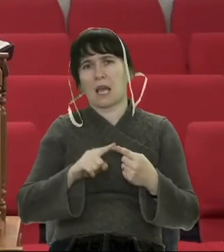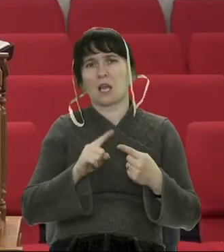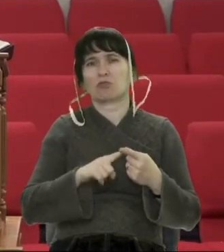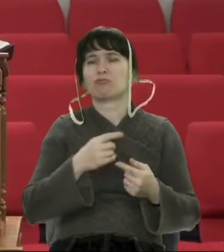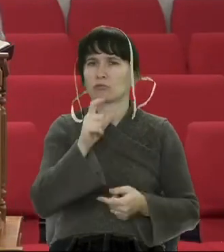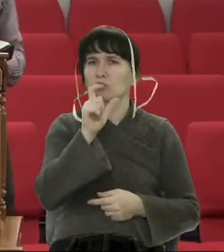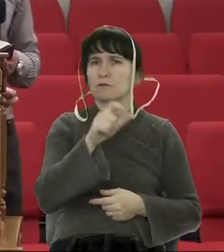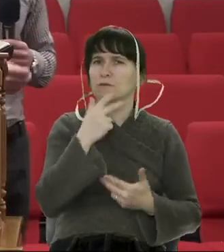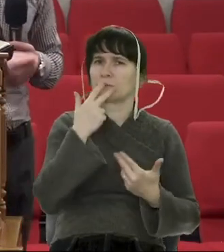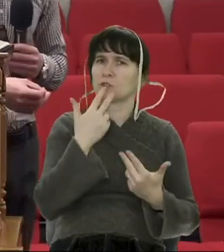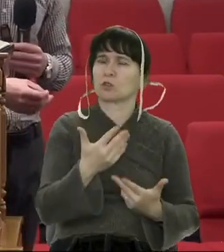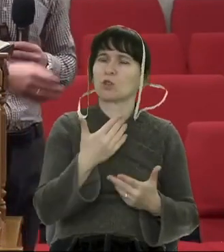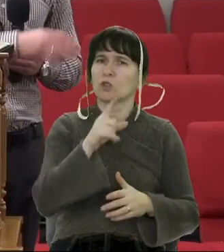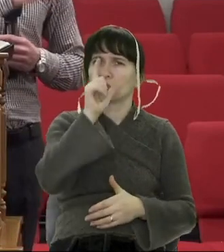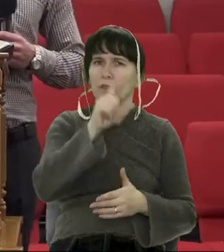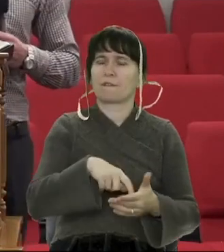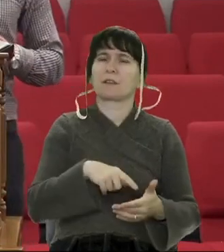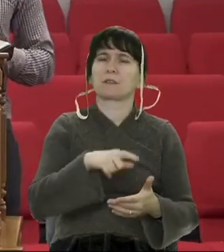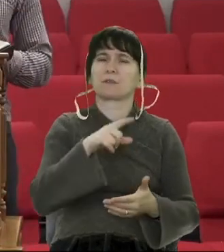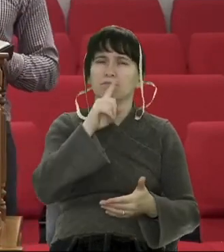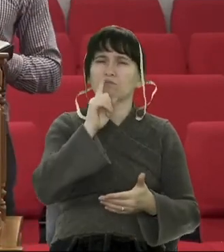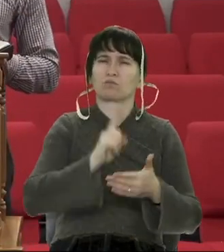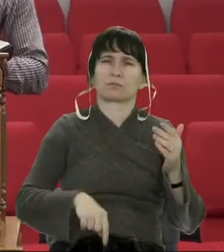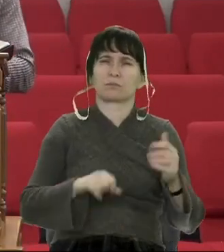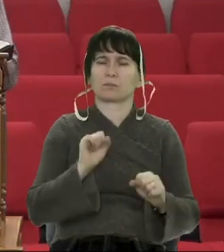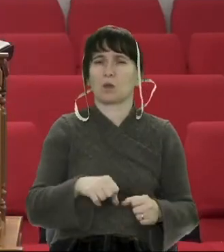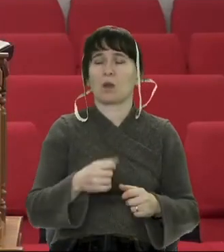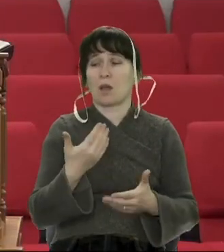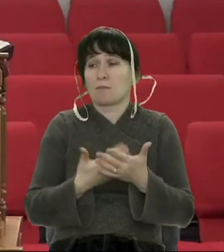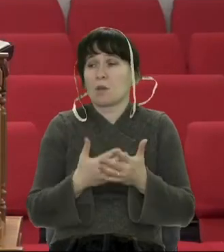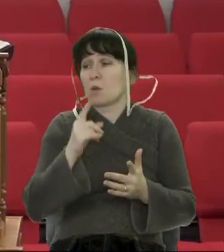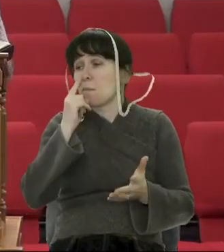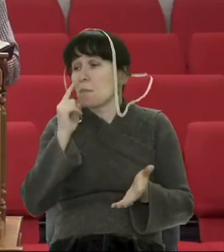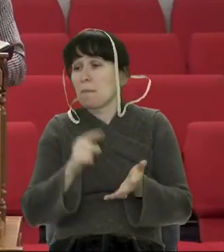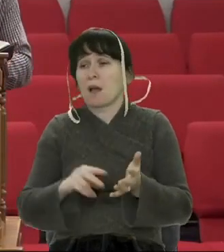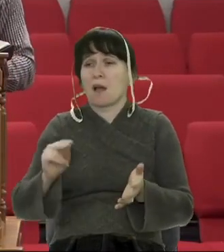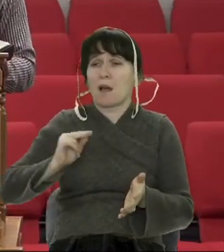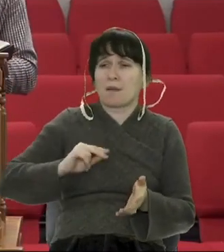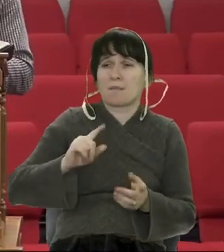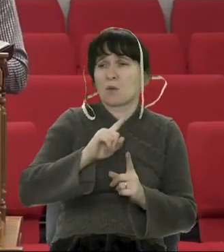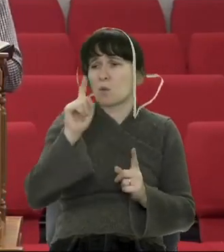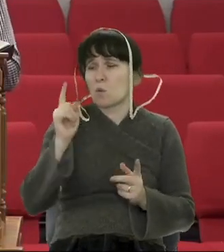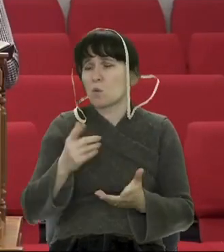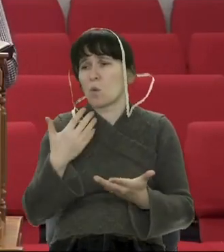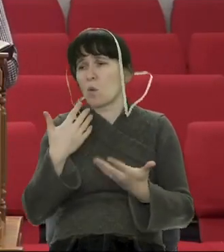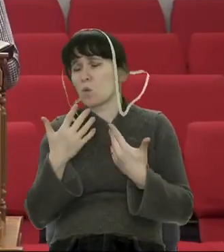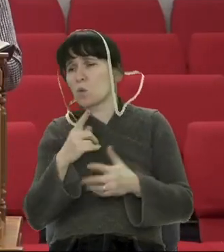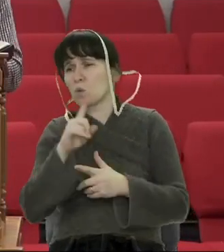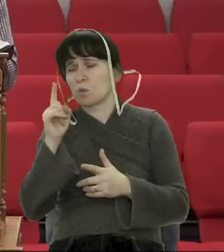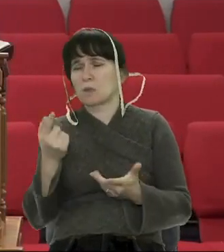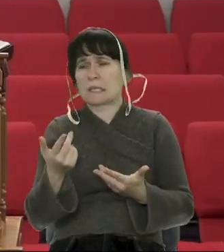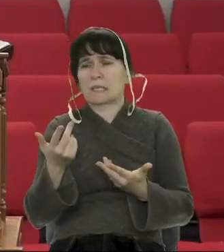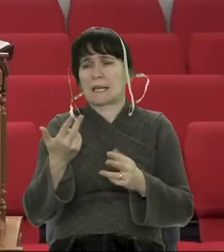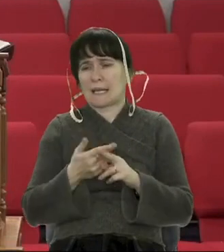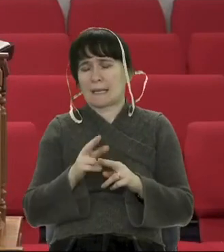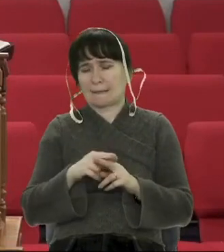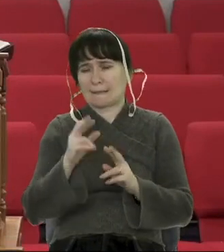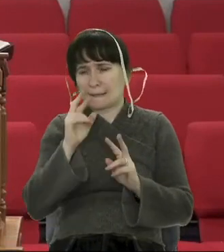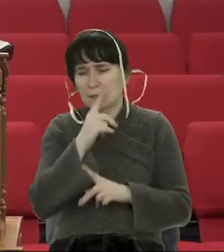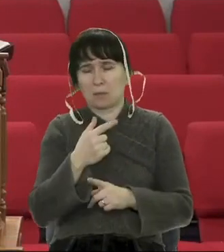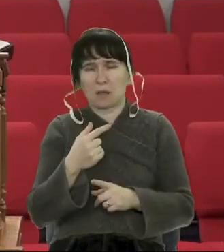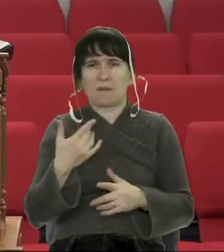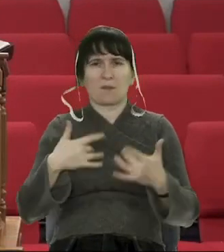якщо вона тебе десь і підведе, чи по роботі, чи десь в інших відносинах, то вона не буде казати, знаєте, це не я.